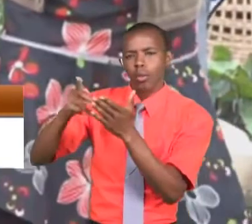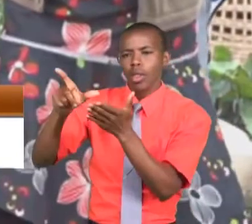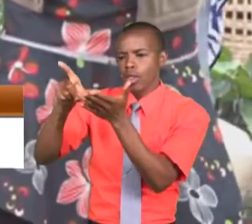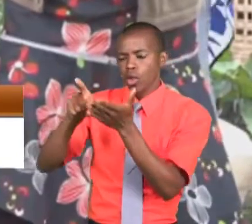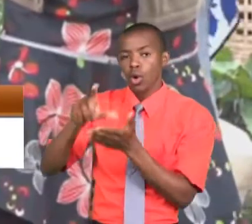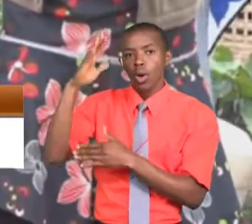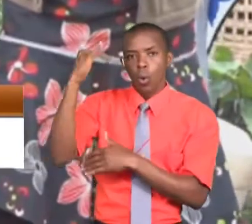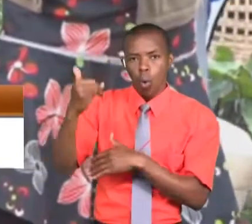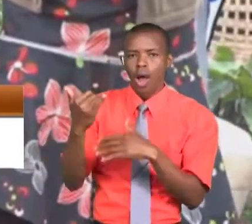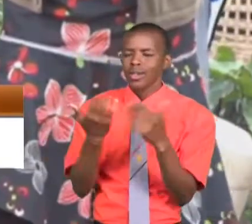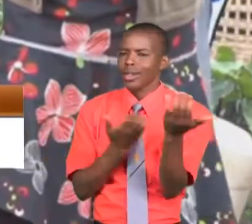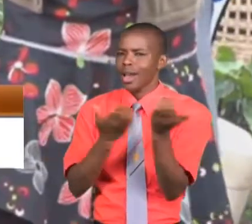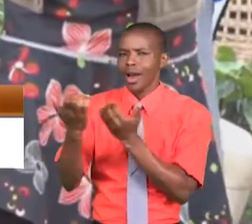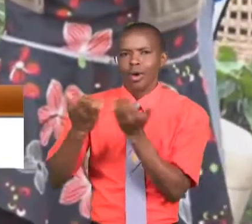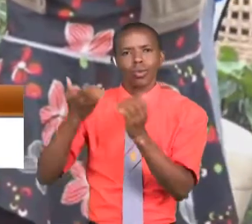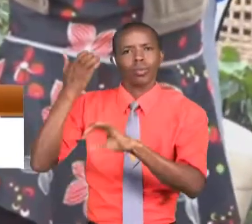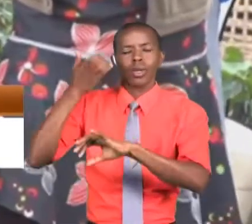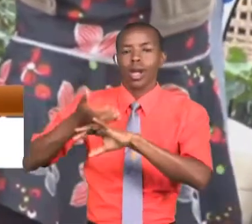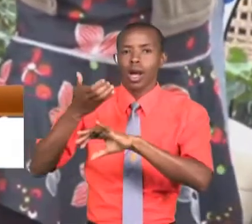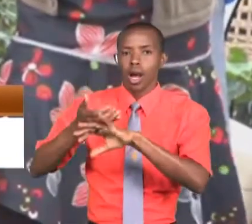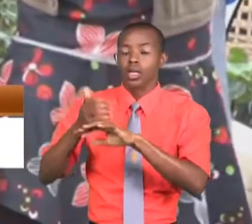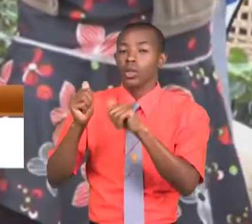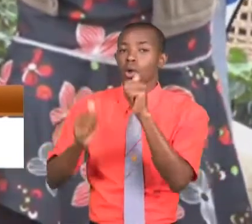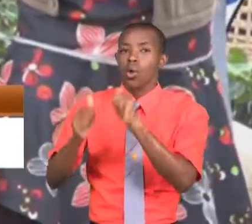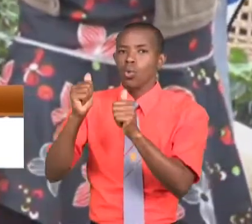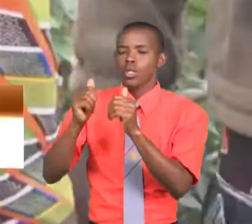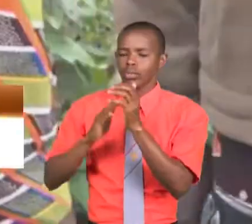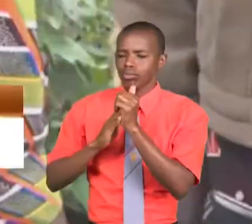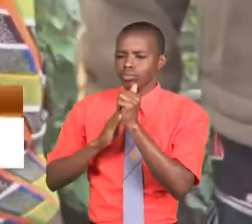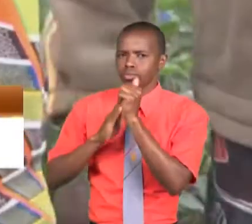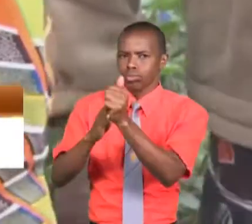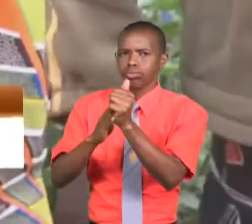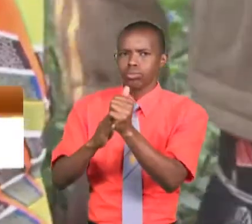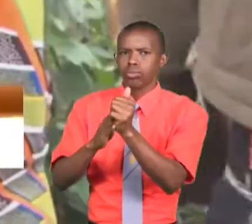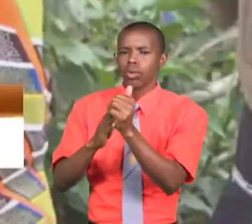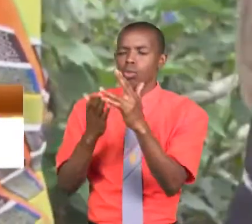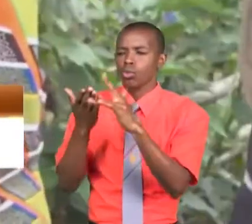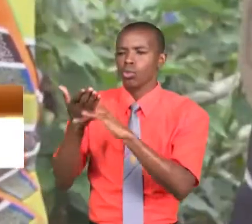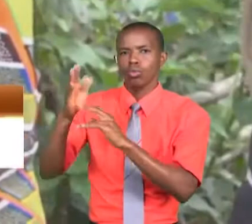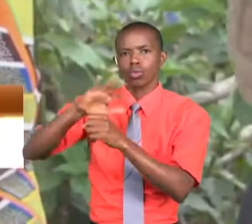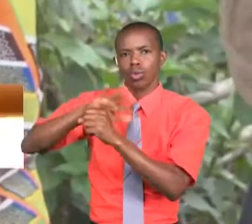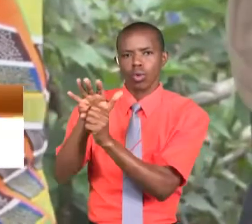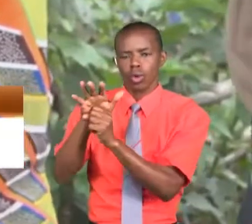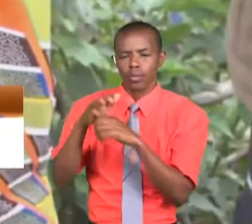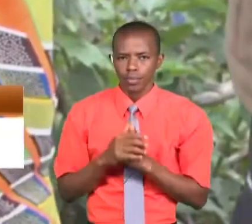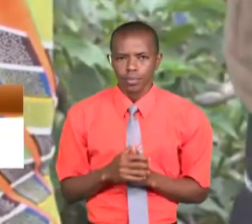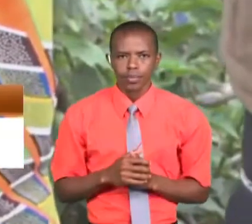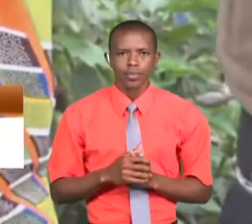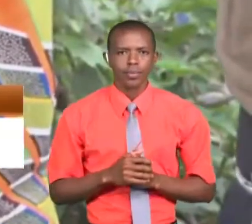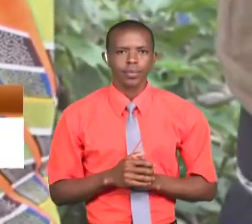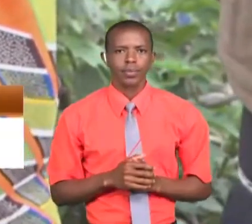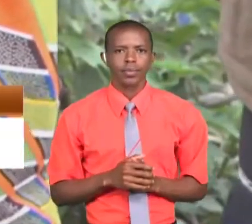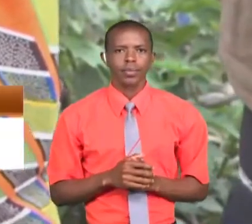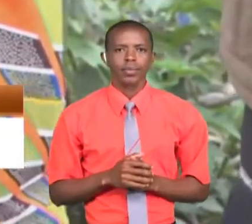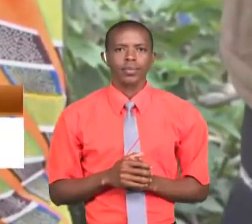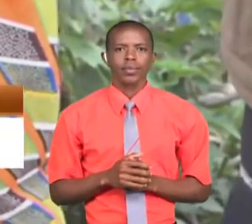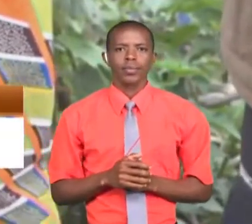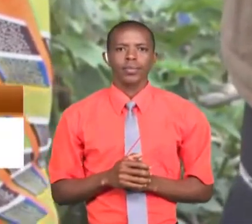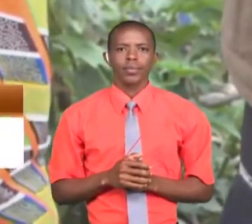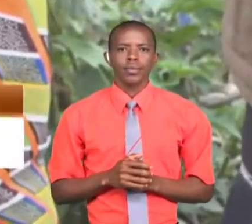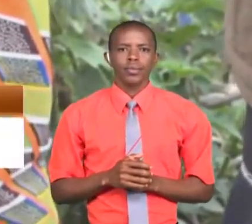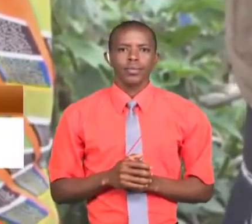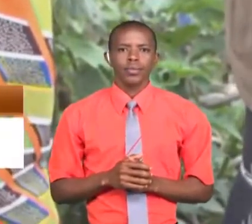kutokana na halingumu ya uchumi Ambayo imesababishwa na janga la corona Nyakundi Kelvin, Switch TV